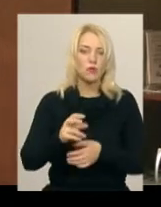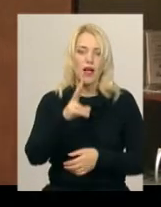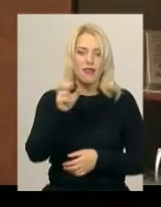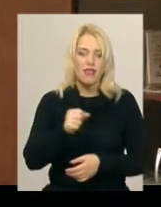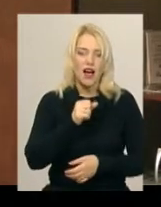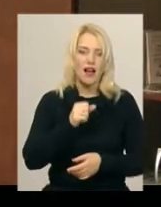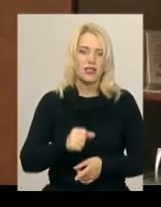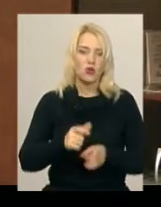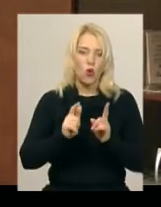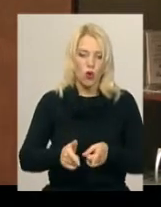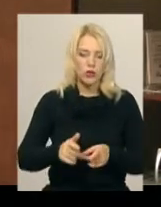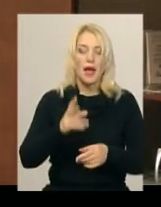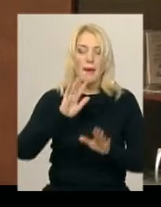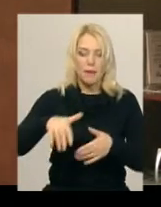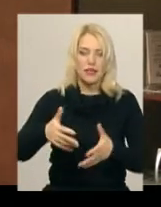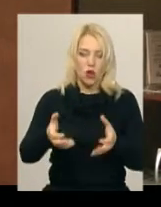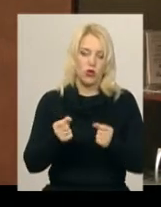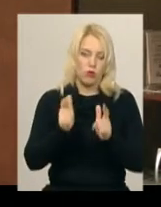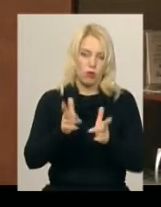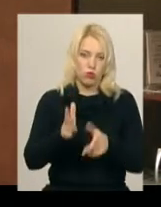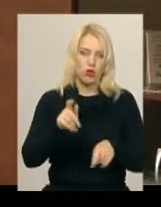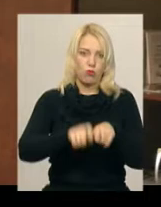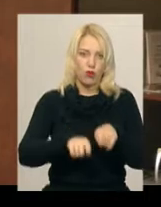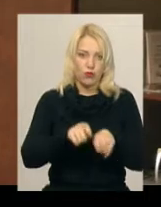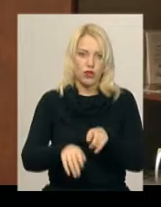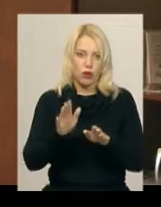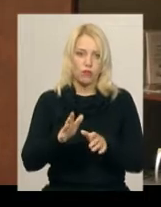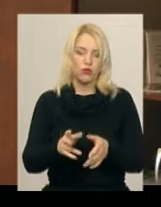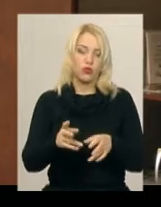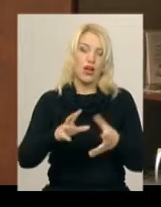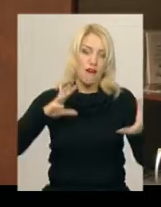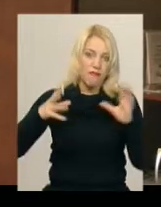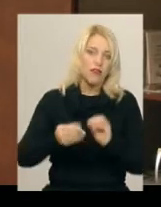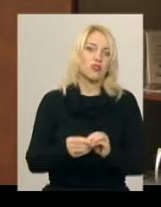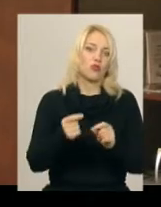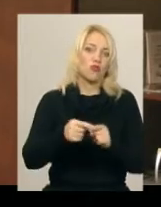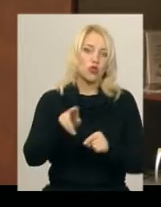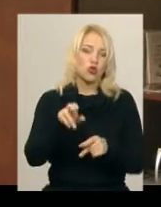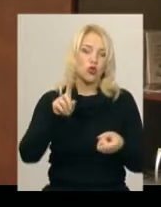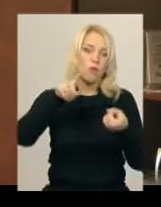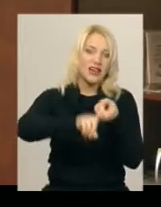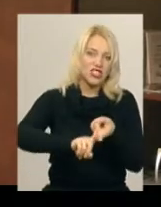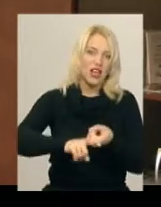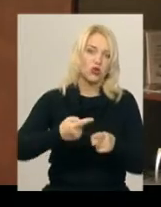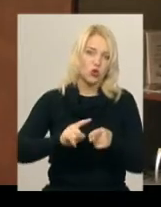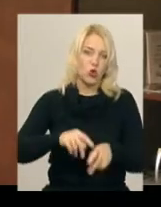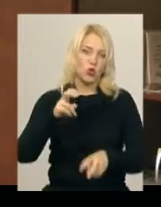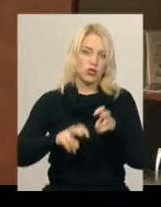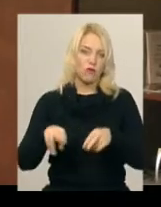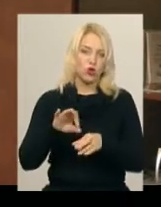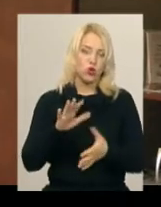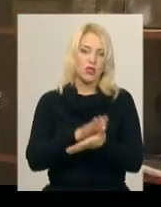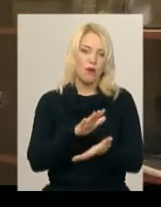згоди. Після отримання згоди буде проведена перевірка і зроблено відповідні висновки щодо причетності даного заводу до забруднення